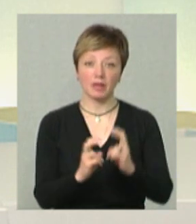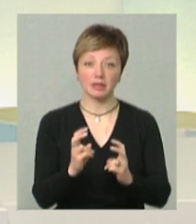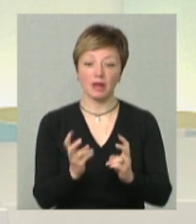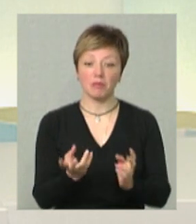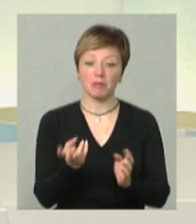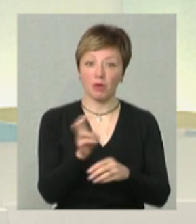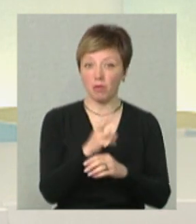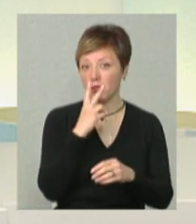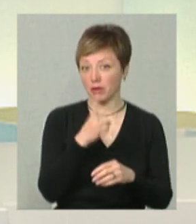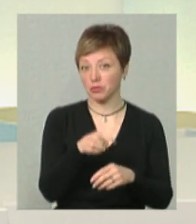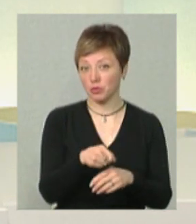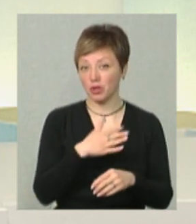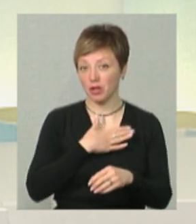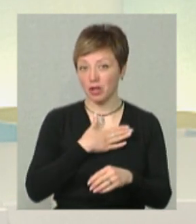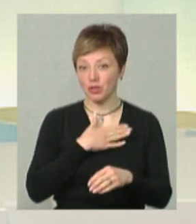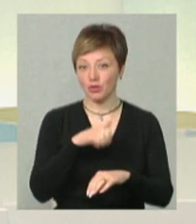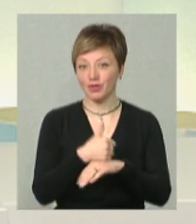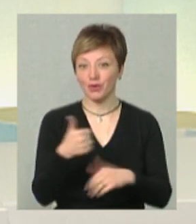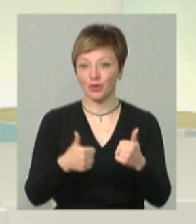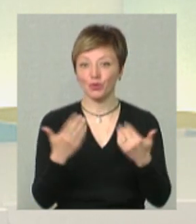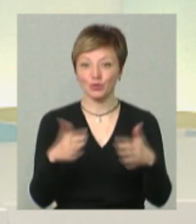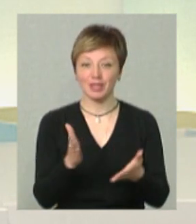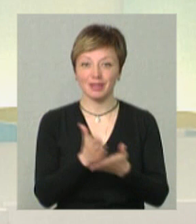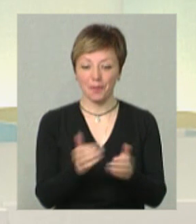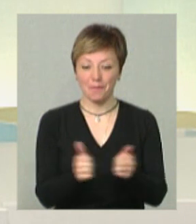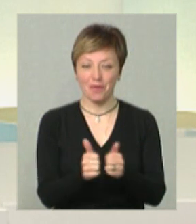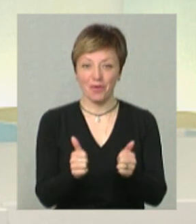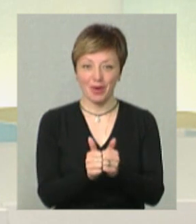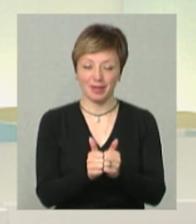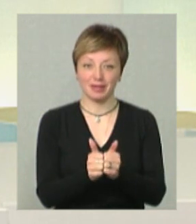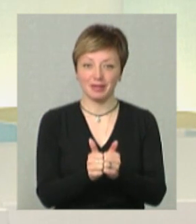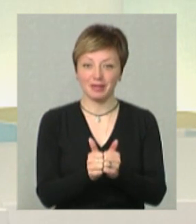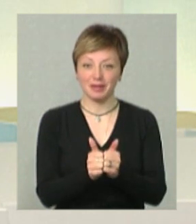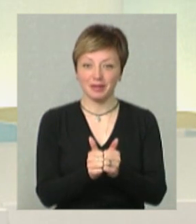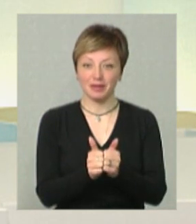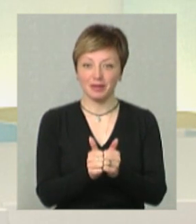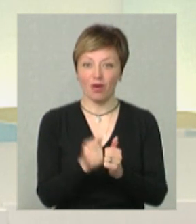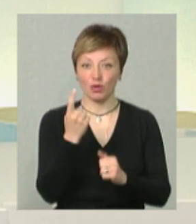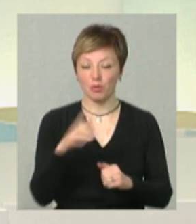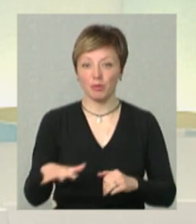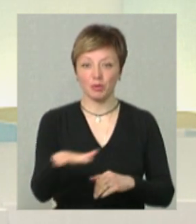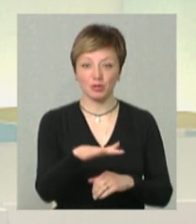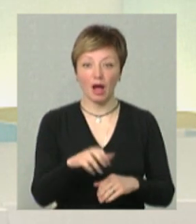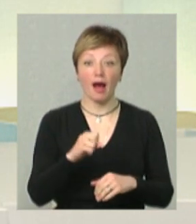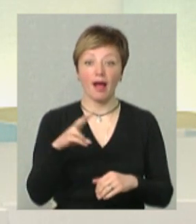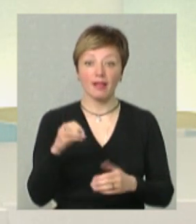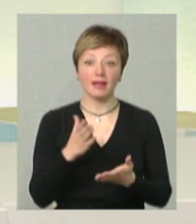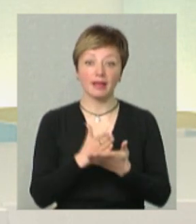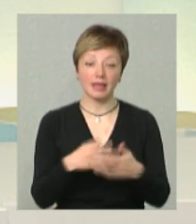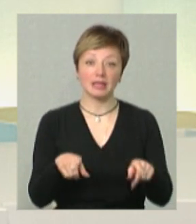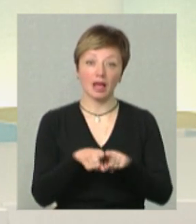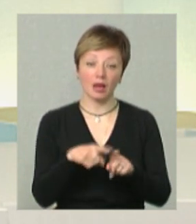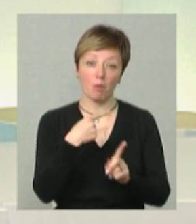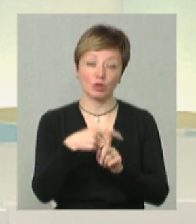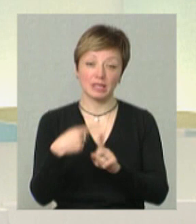заходять і бачать, от тут наш основний конкурент вже знаходиться поряд буквально в одному приміщенні. Але є такі